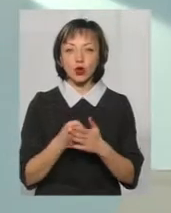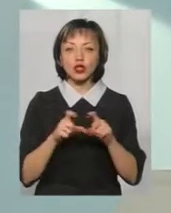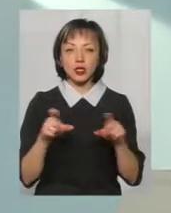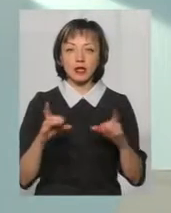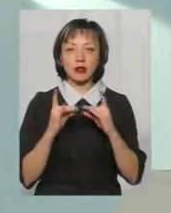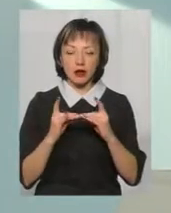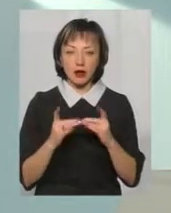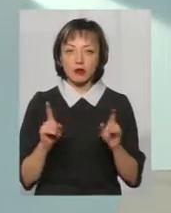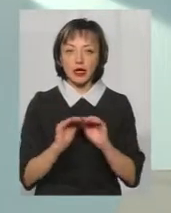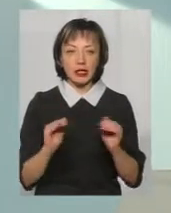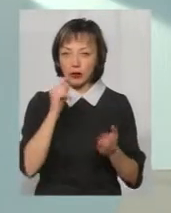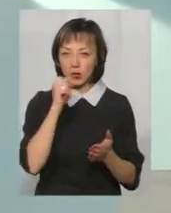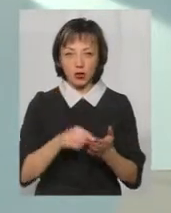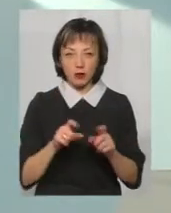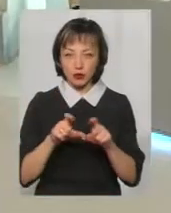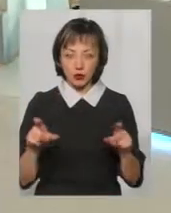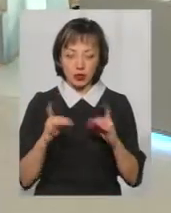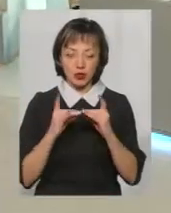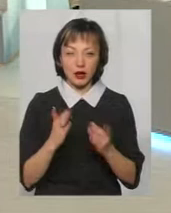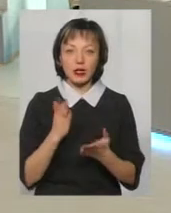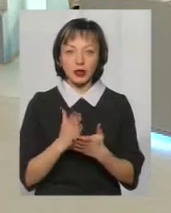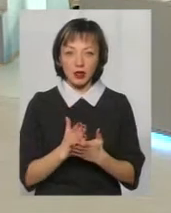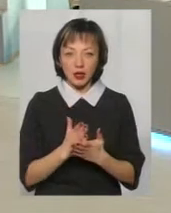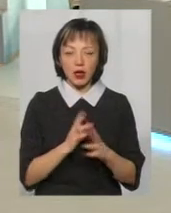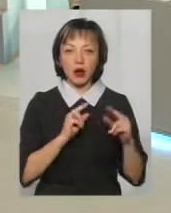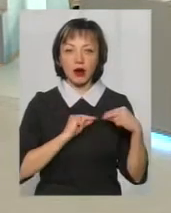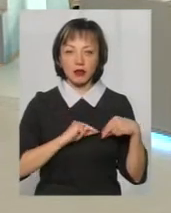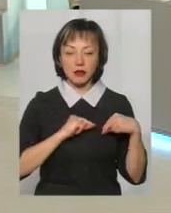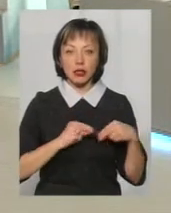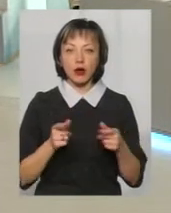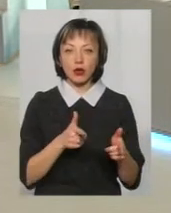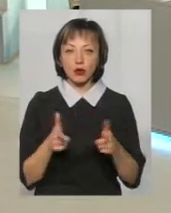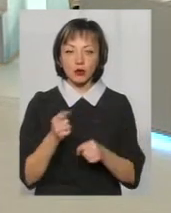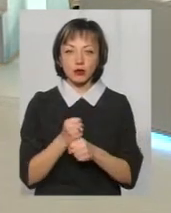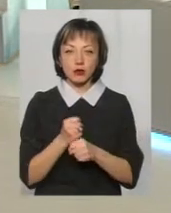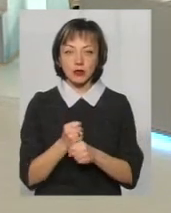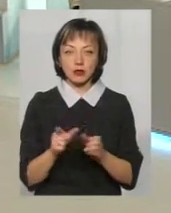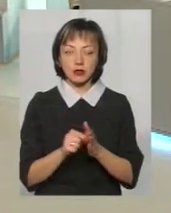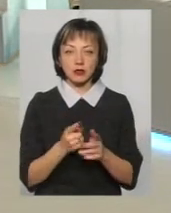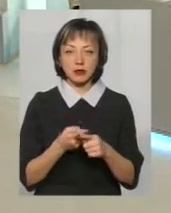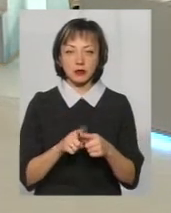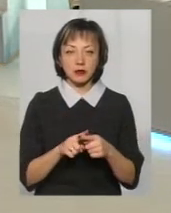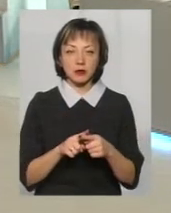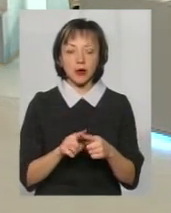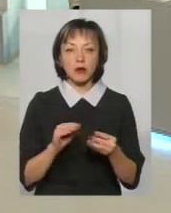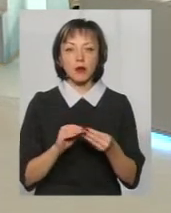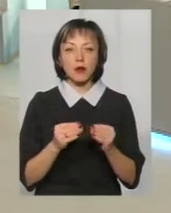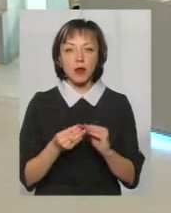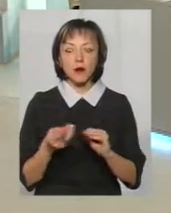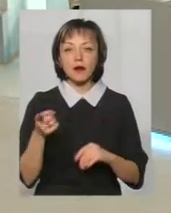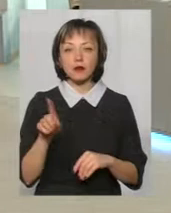говорити. Щоб діти не потрапили в школу-інтернат. Є кадри зараз, які готові працювати з родинами? Тема у тому, що